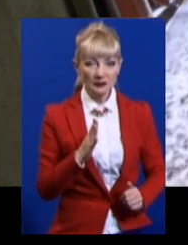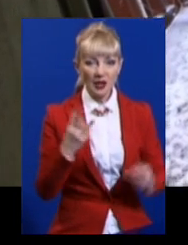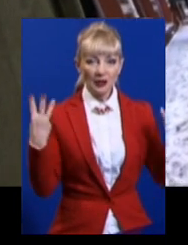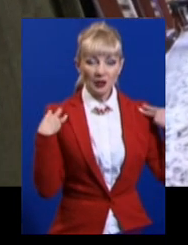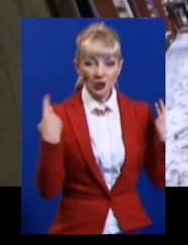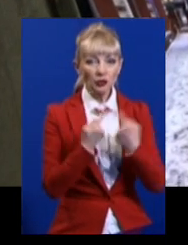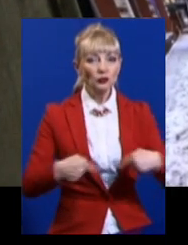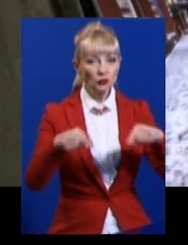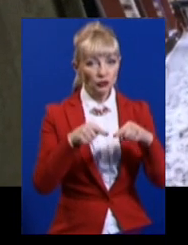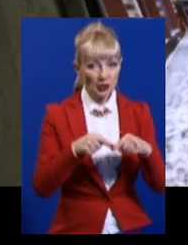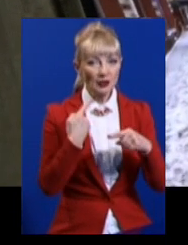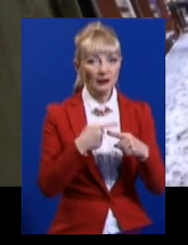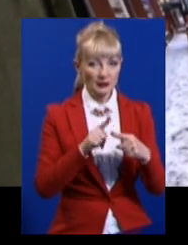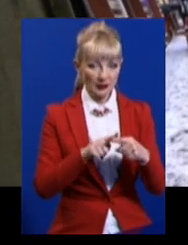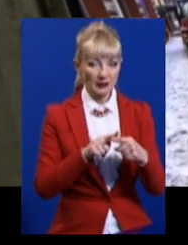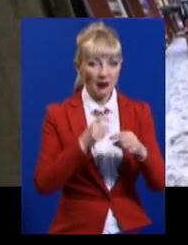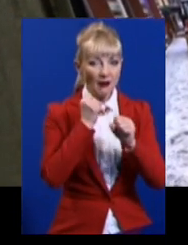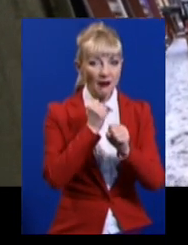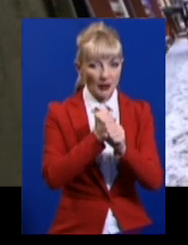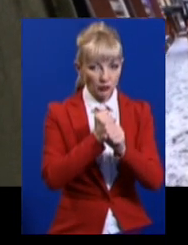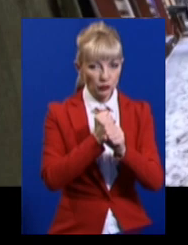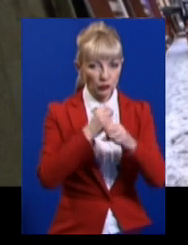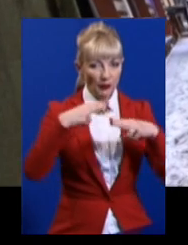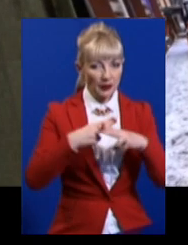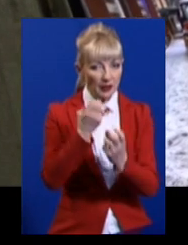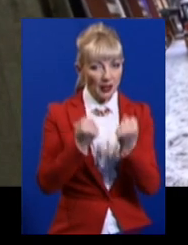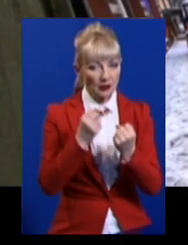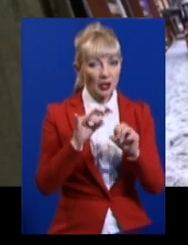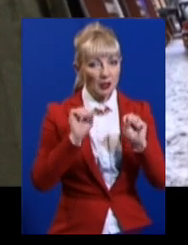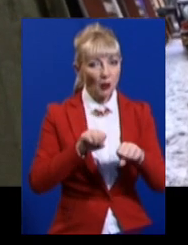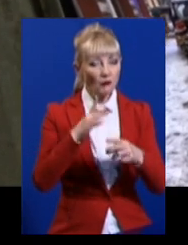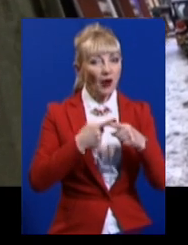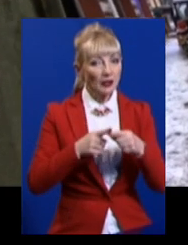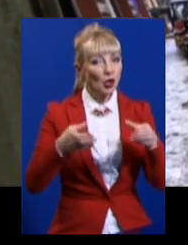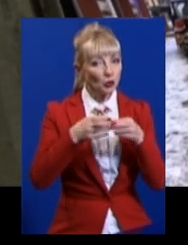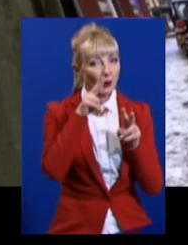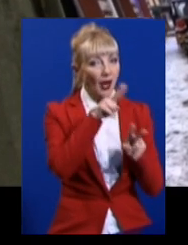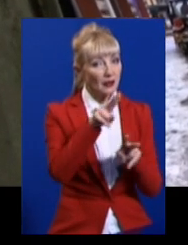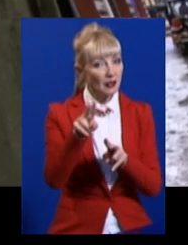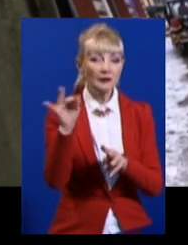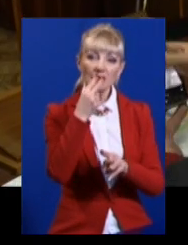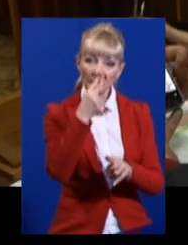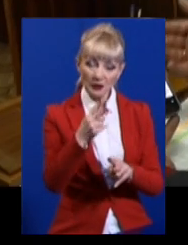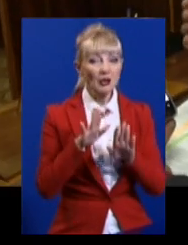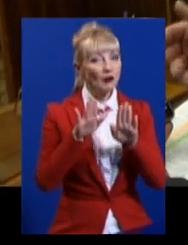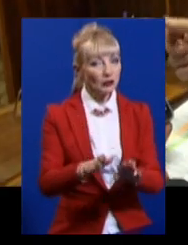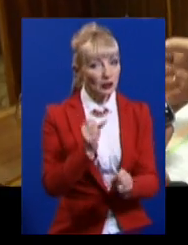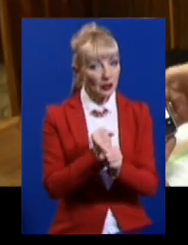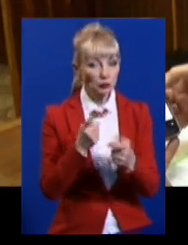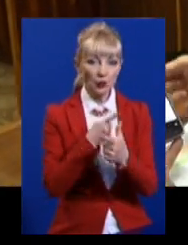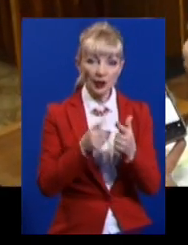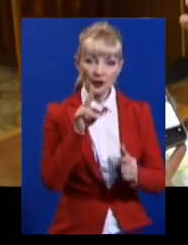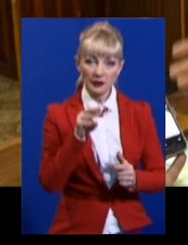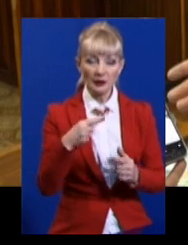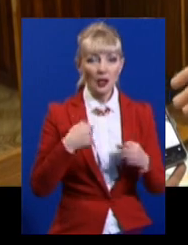начальники ділянок, скидають роботу нашої техніки і залученої техніки. І можу в цій групі контролювати і бачити, вийшла техніка, не вийшла. Я